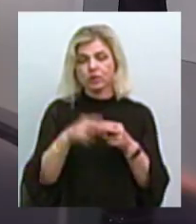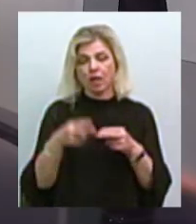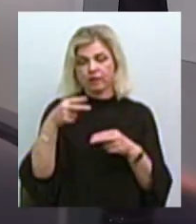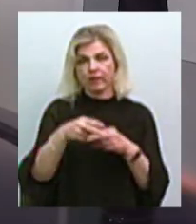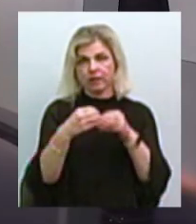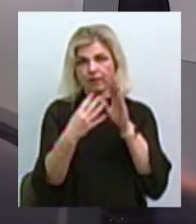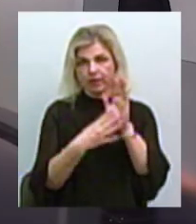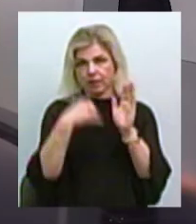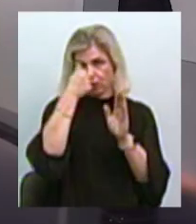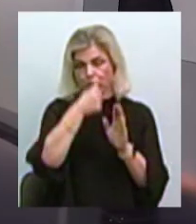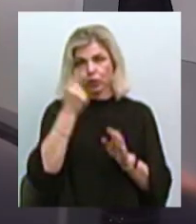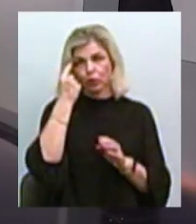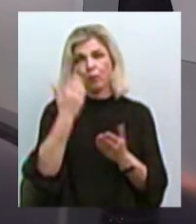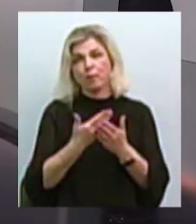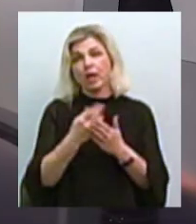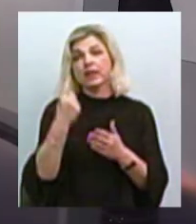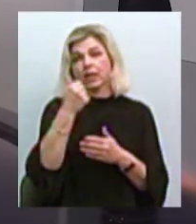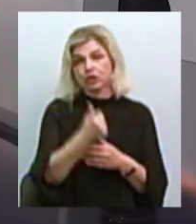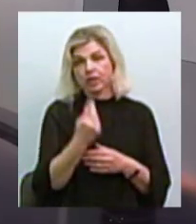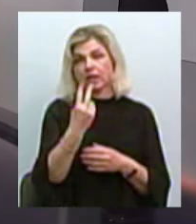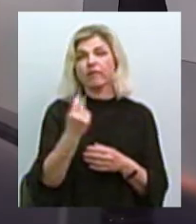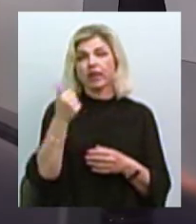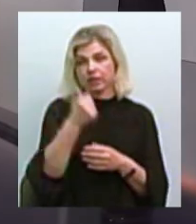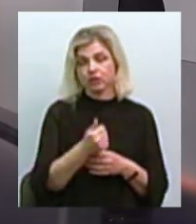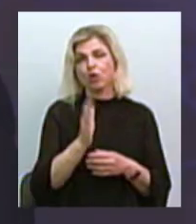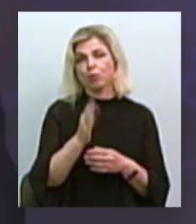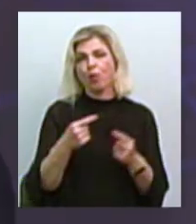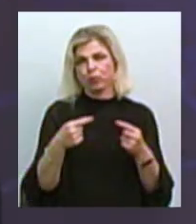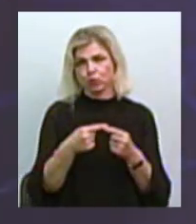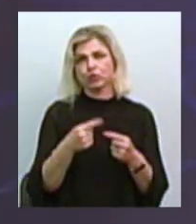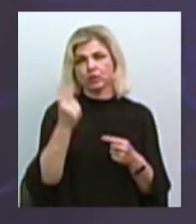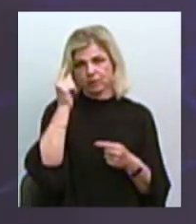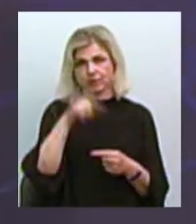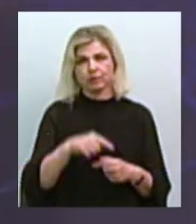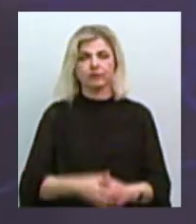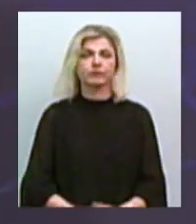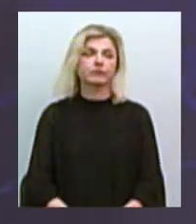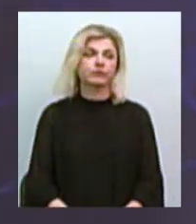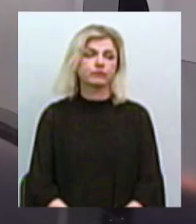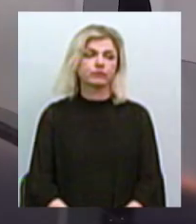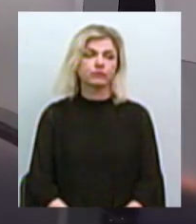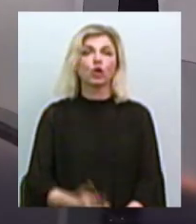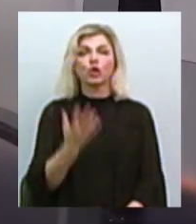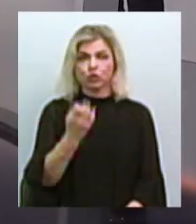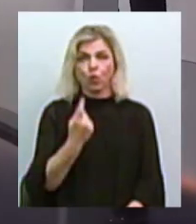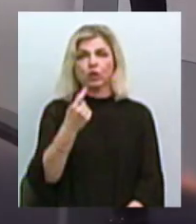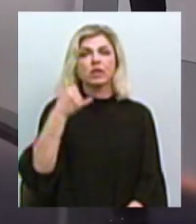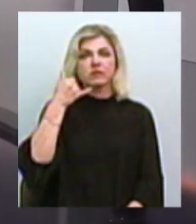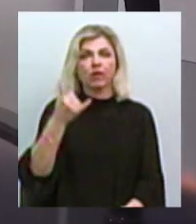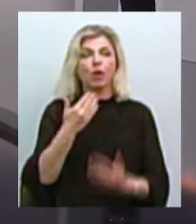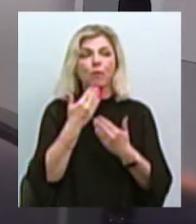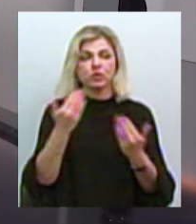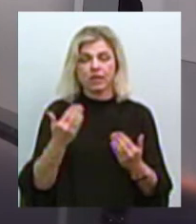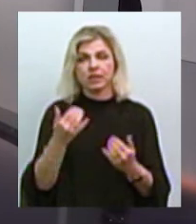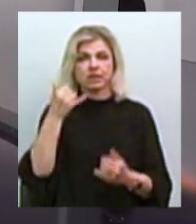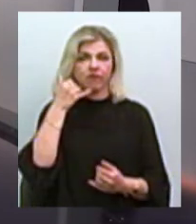через тиждень, через півтора, ми будемо мати в повному обсязі відповідну статистику. Дмитрий, у нас ще один дзвінок, це вже точно останній дзвінок на